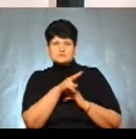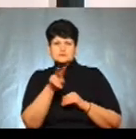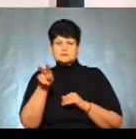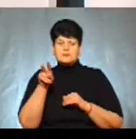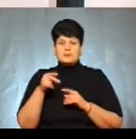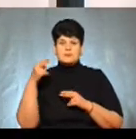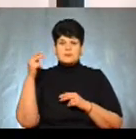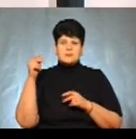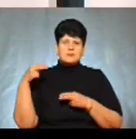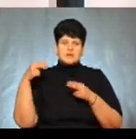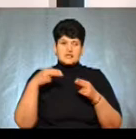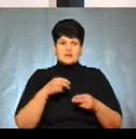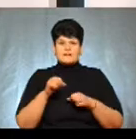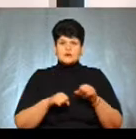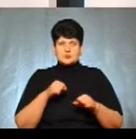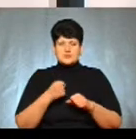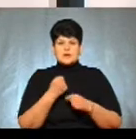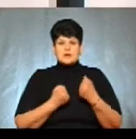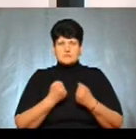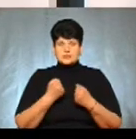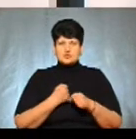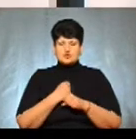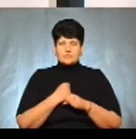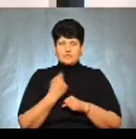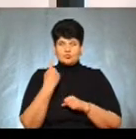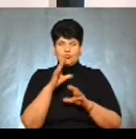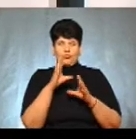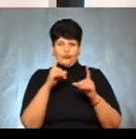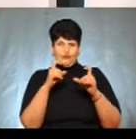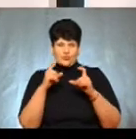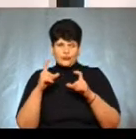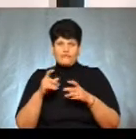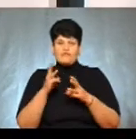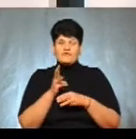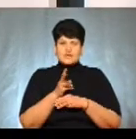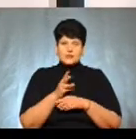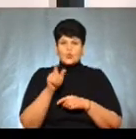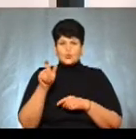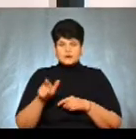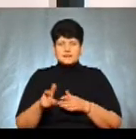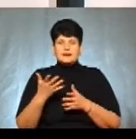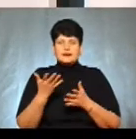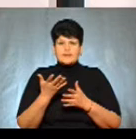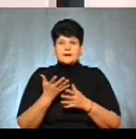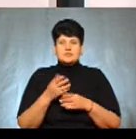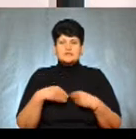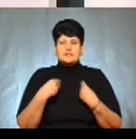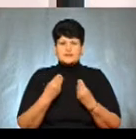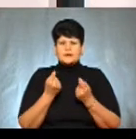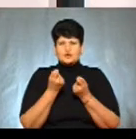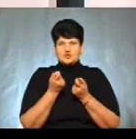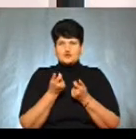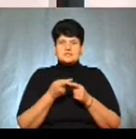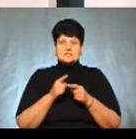під'їхав чи на велосипеді, чи на машині, зробив тільки одну фото з ньомкою, чи відео людини, яка, щоб тільки надала хоч чу-чуть